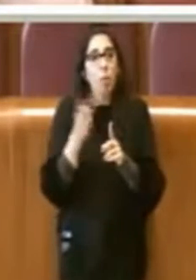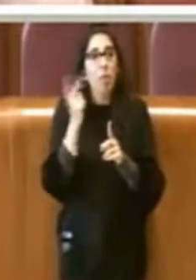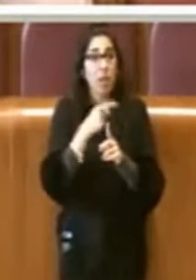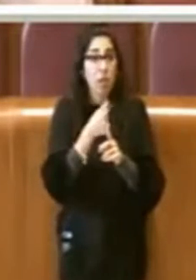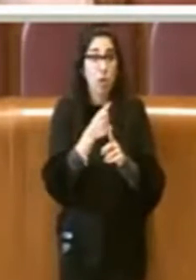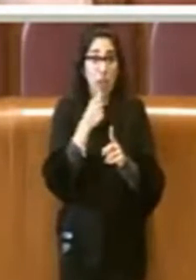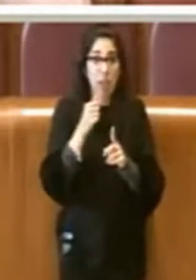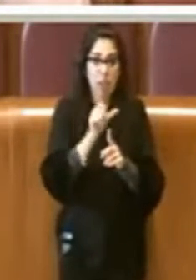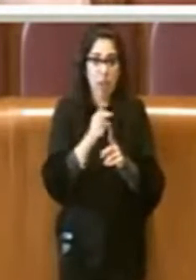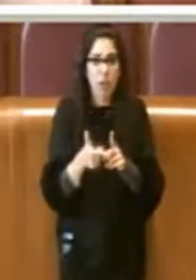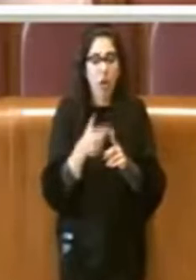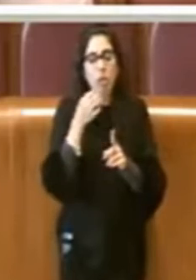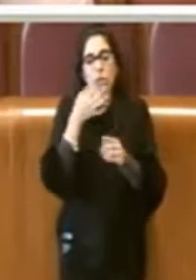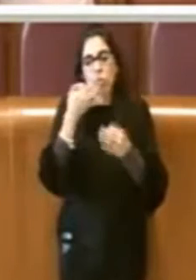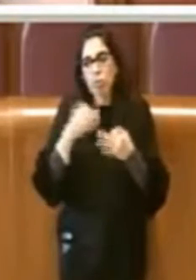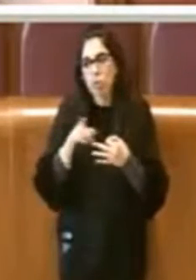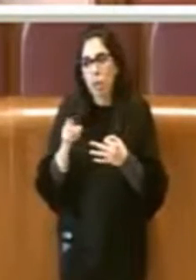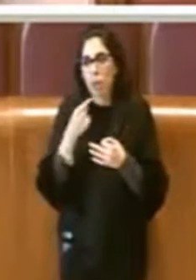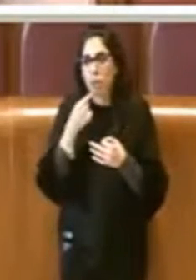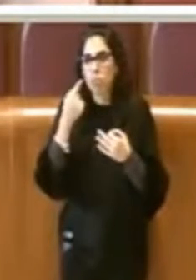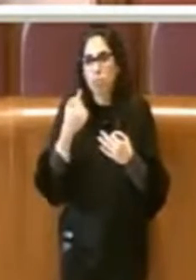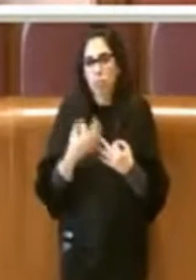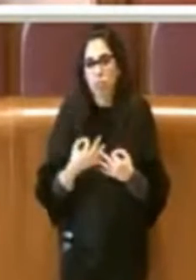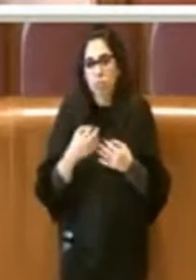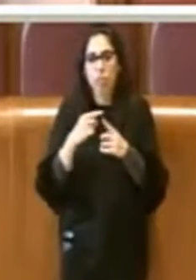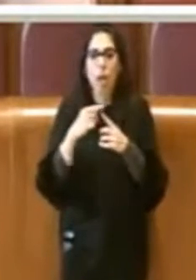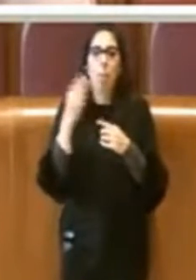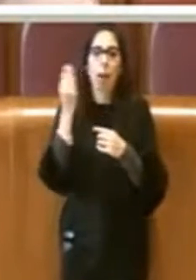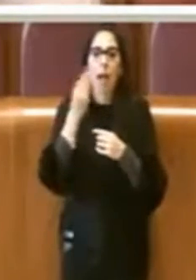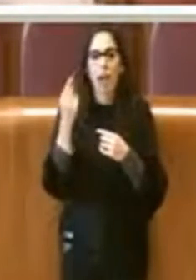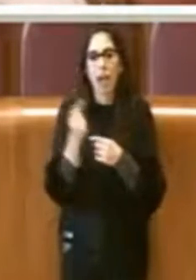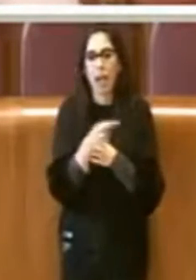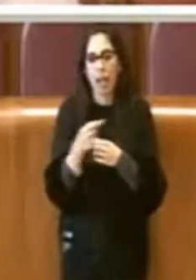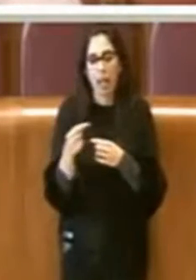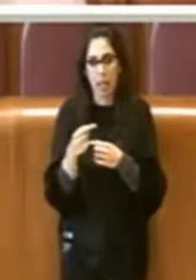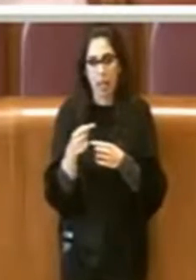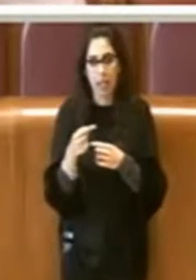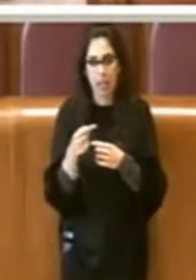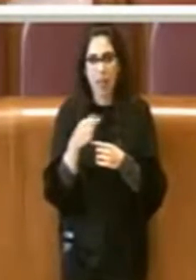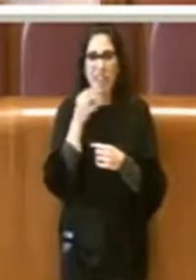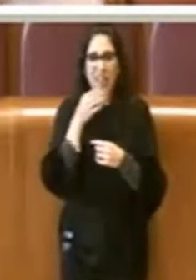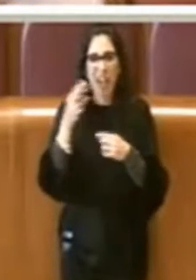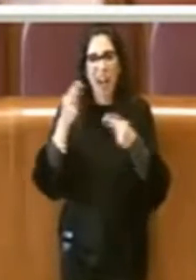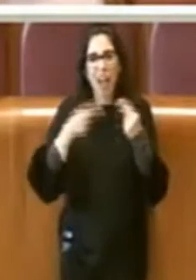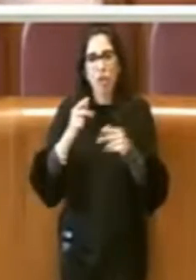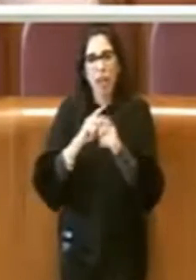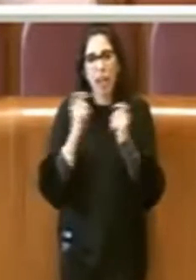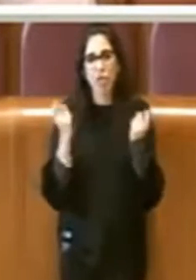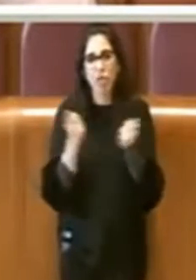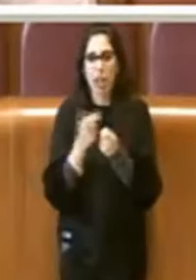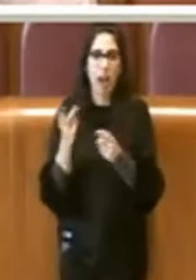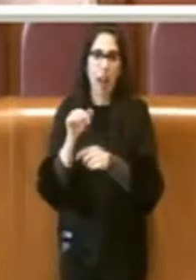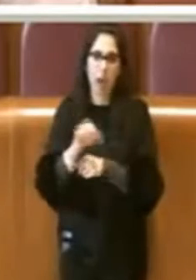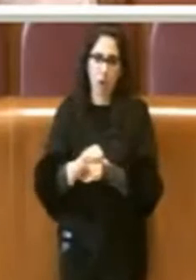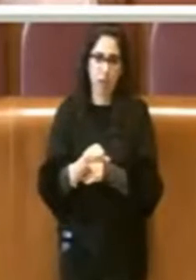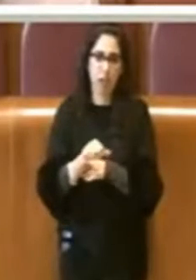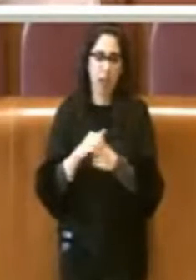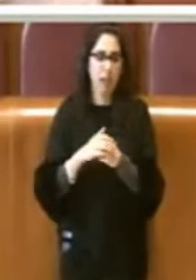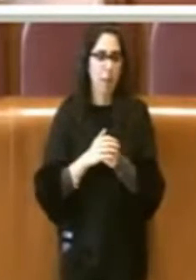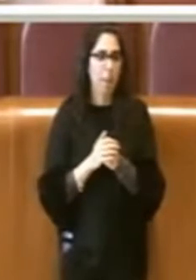quindi ha giustamente dato parere negativo, cioè la ragioneria generale è contraria,